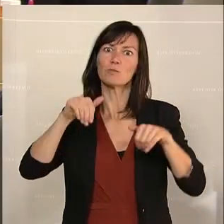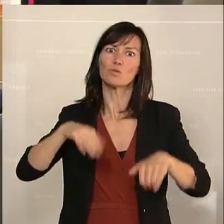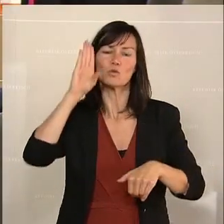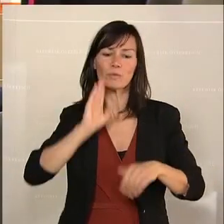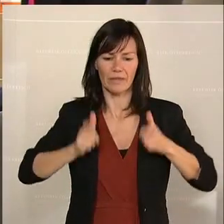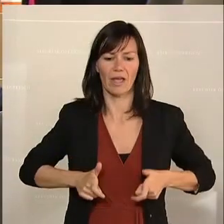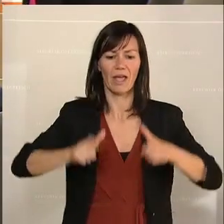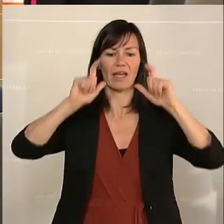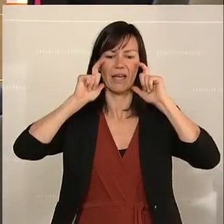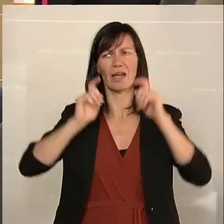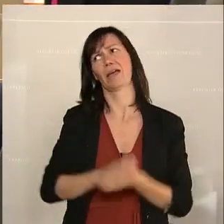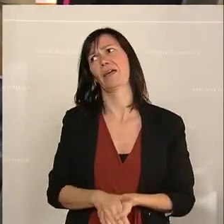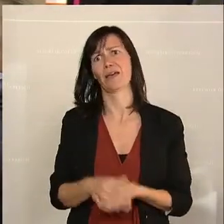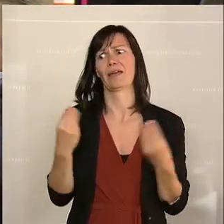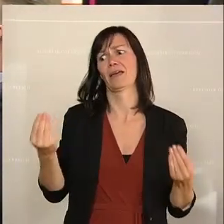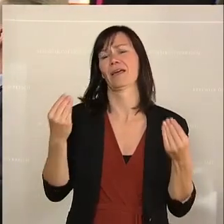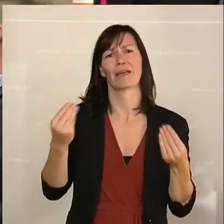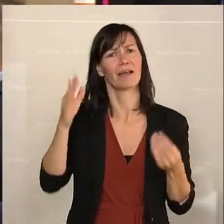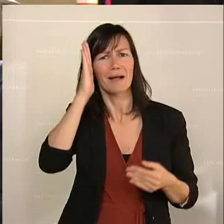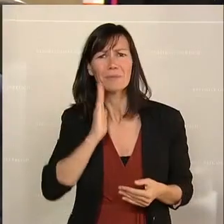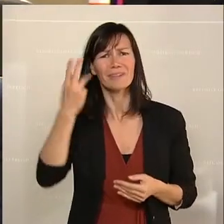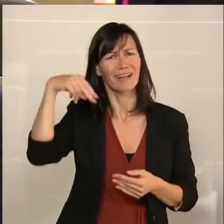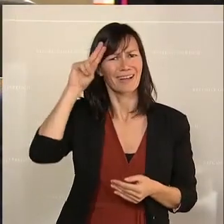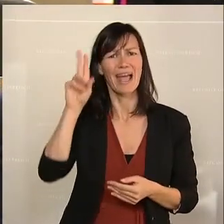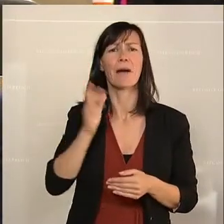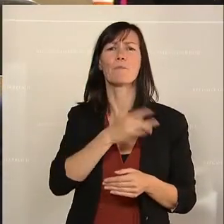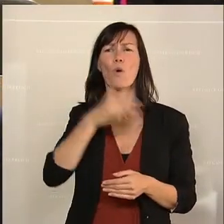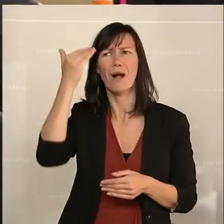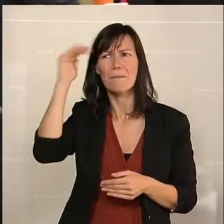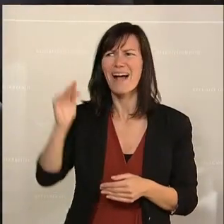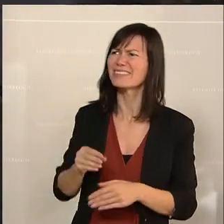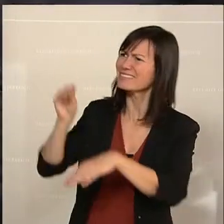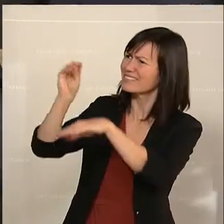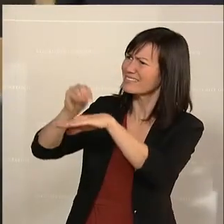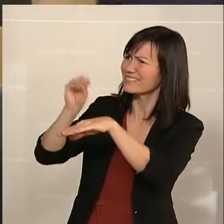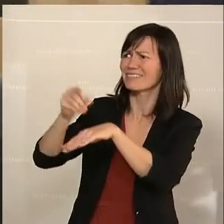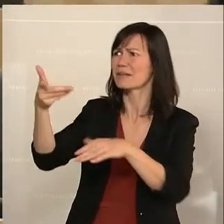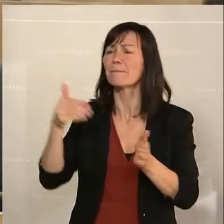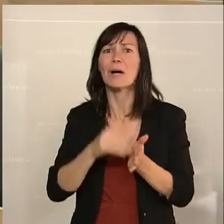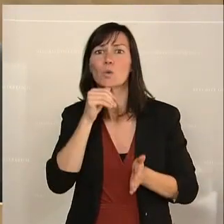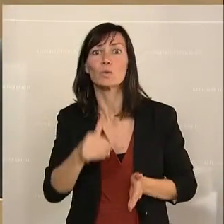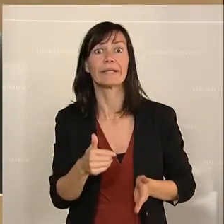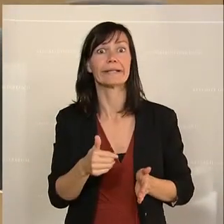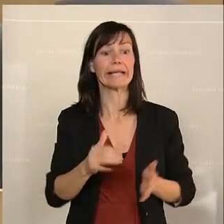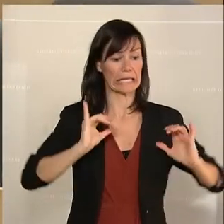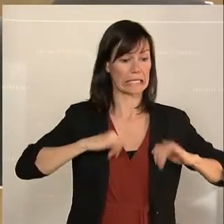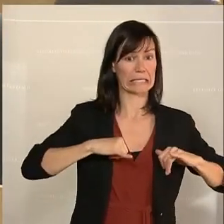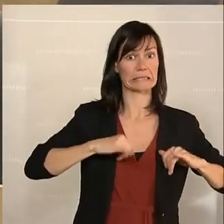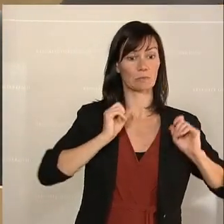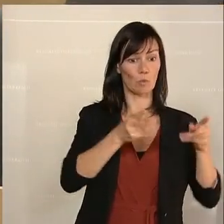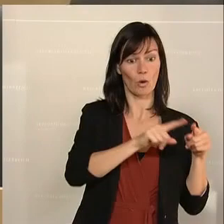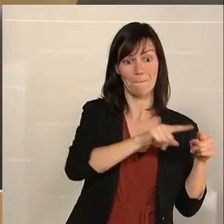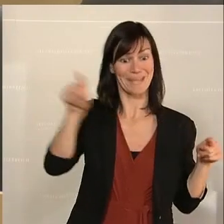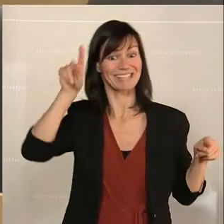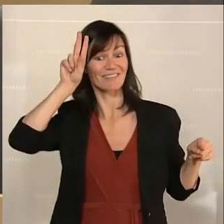könnte man das einmal dem Bürgermeister sagen, das braucht man nicht. Ich fahre von Innsbruck nach Wien, ohne Maske und an der Stadtgrenze soll man eine